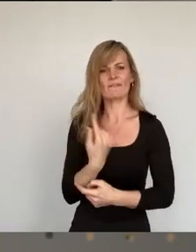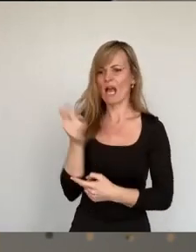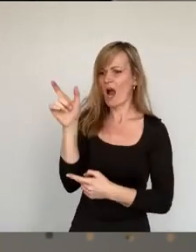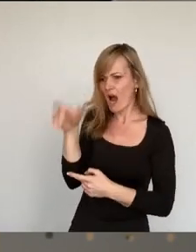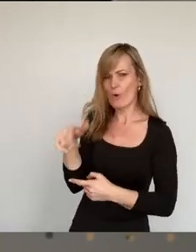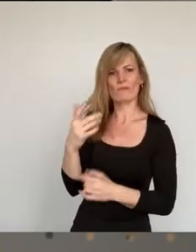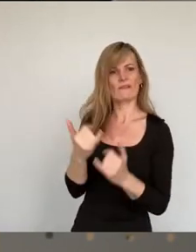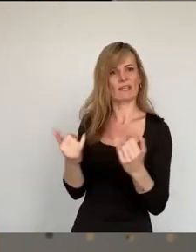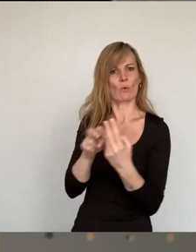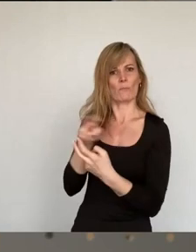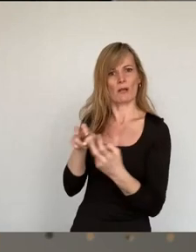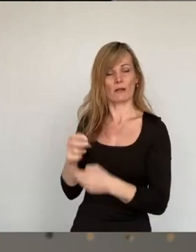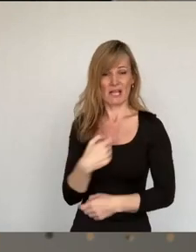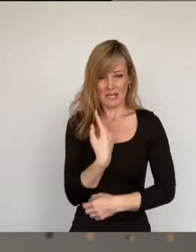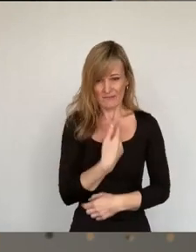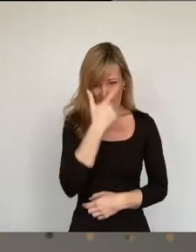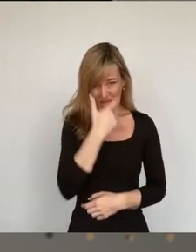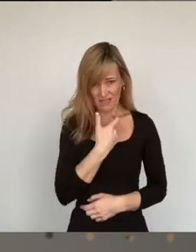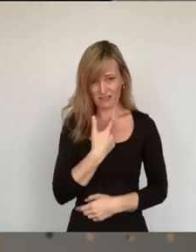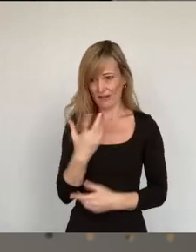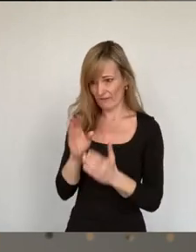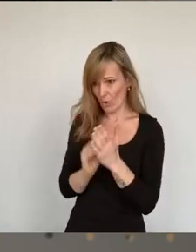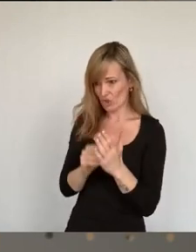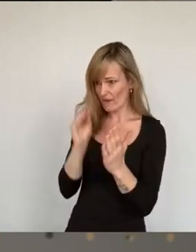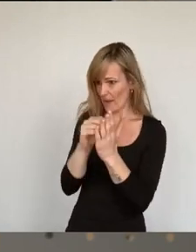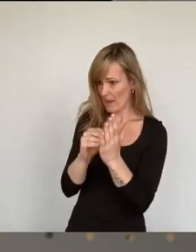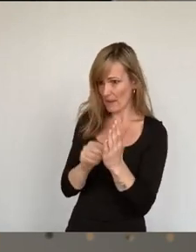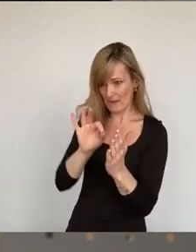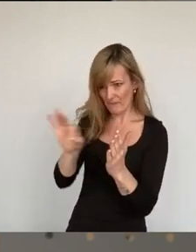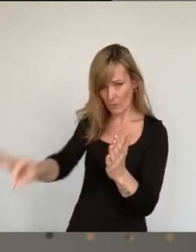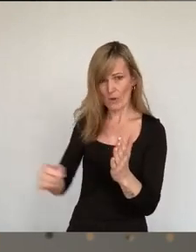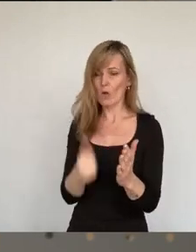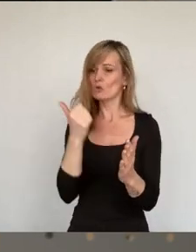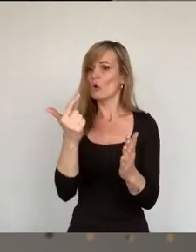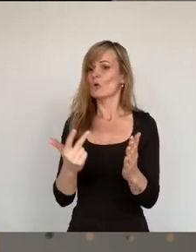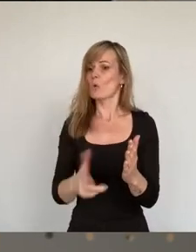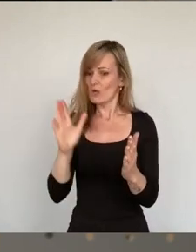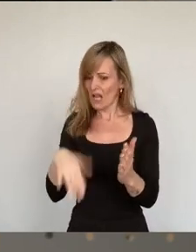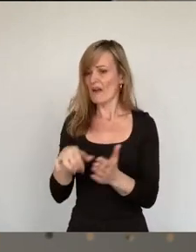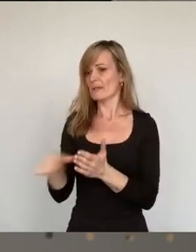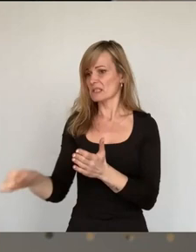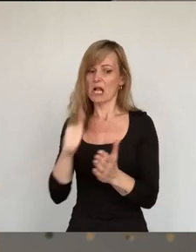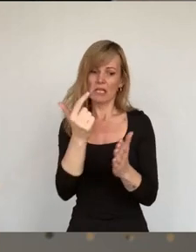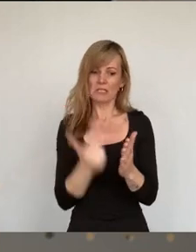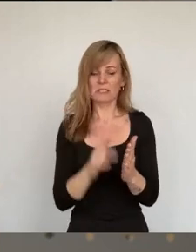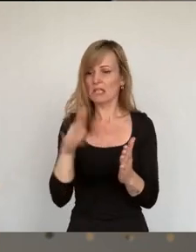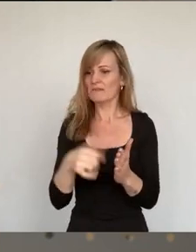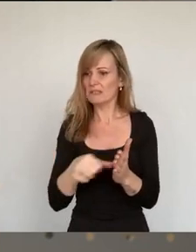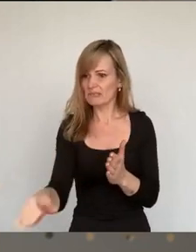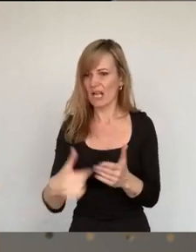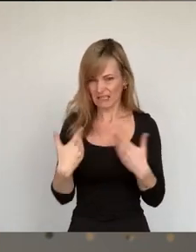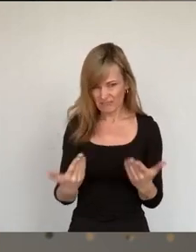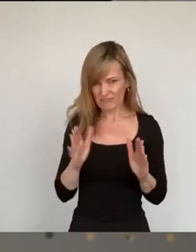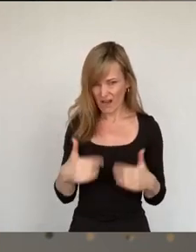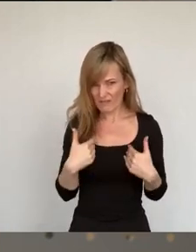vorschreiben wollen, für was sie ihr Geld, was wie gesagt ihnen zusteht, ausgeben dürfen und für was nicht. Wir sagen ganz